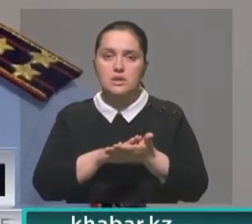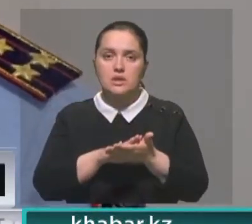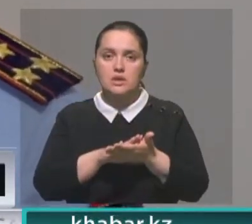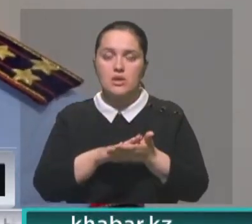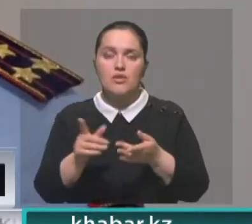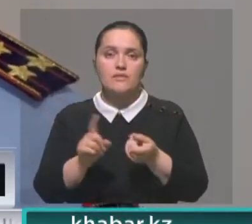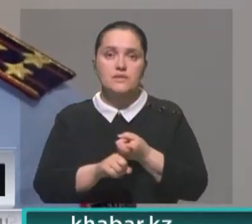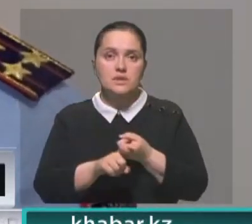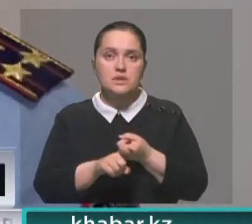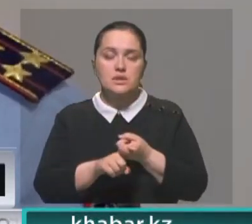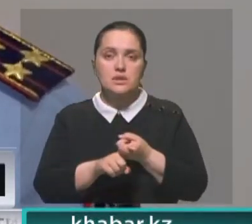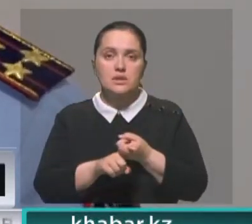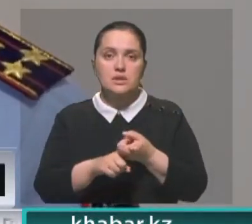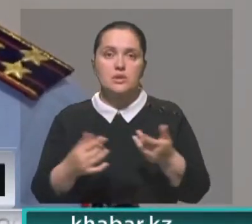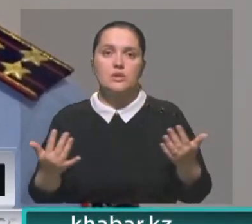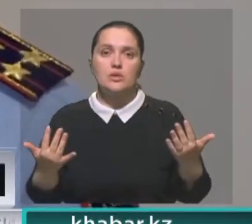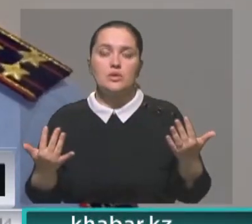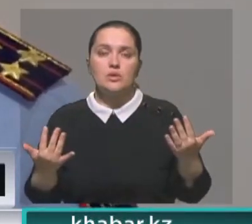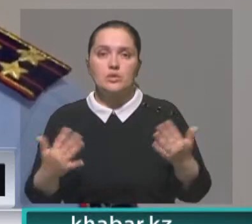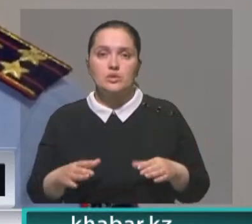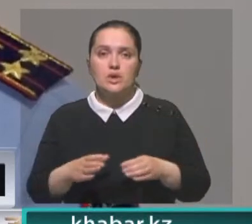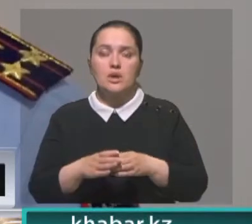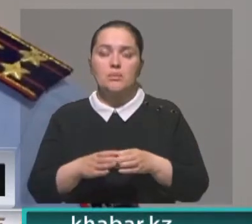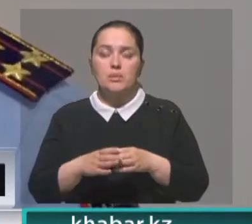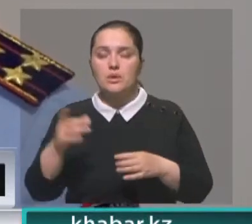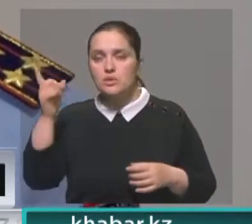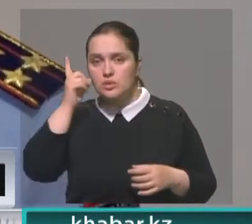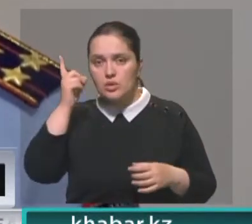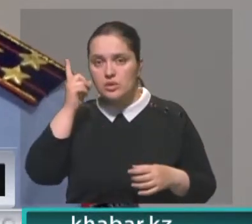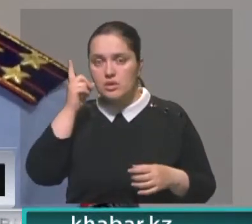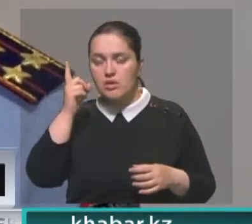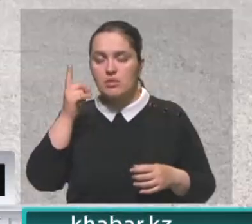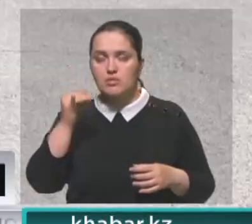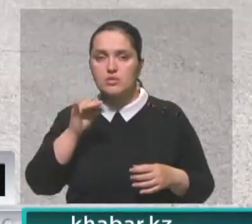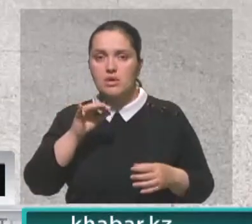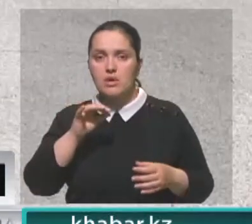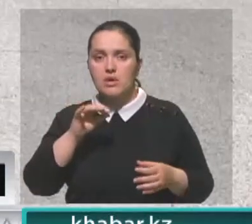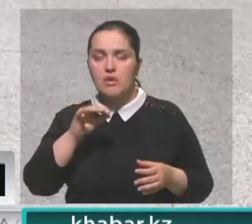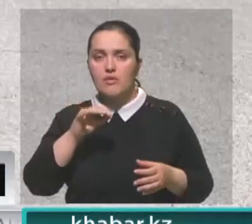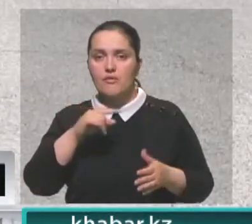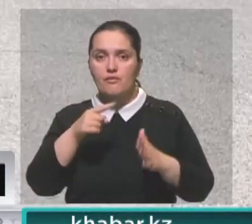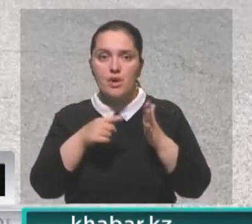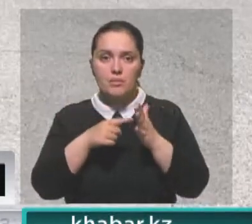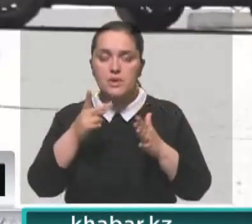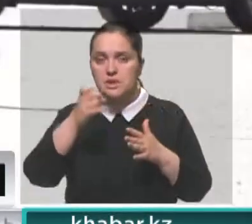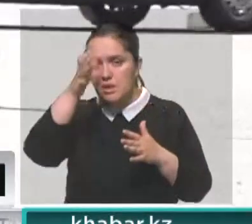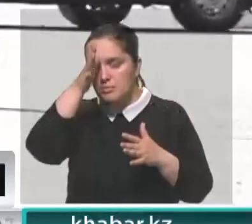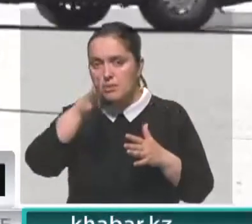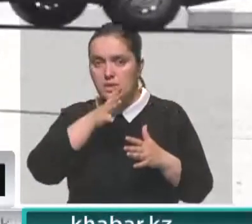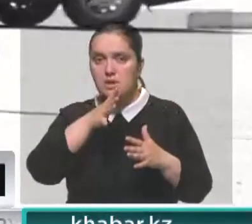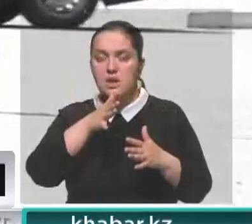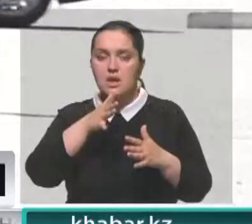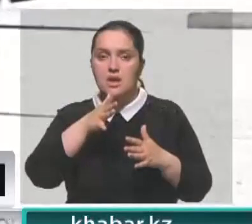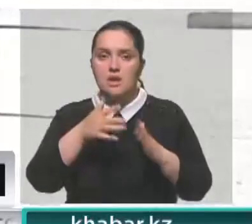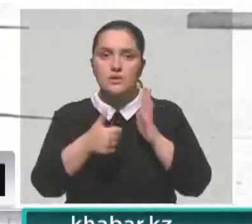В этой связи мы уже с компаниями сотовой связи прорабатываем этот вопрос. За пять месяцев в регионе зарегистрировались